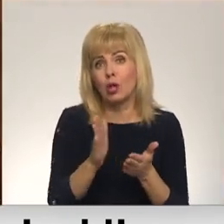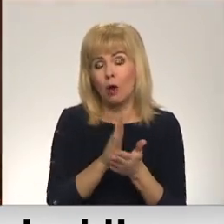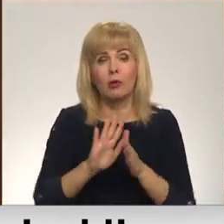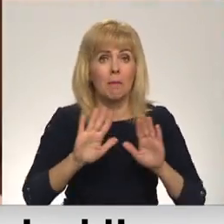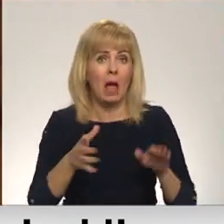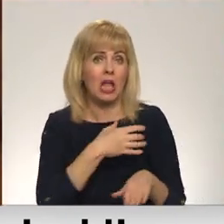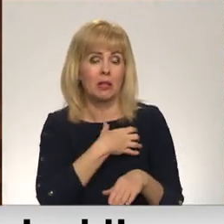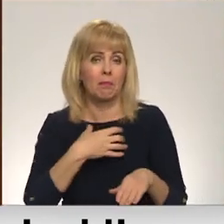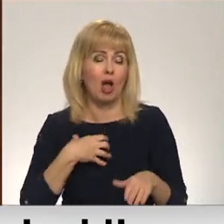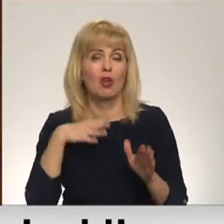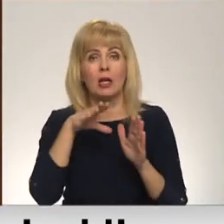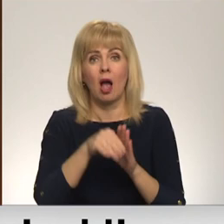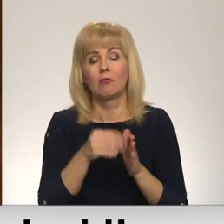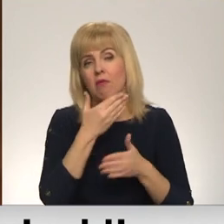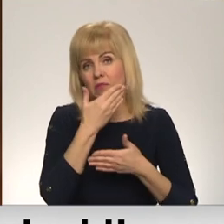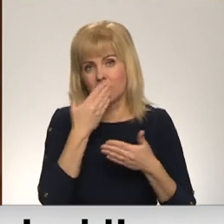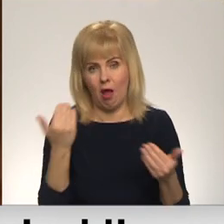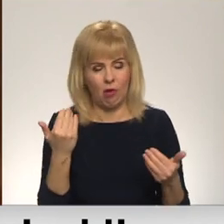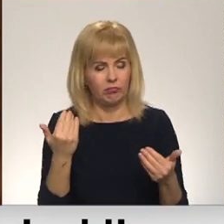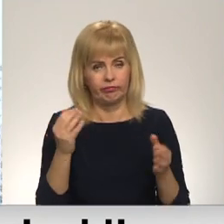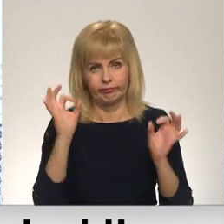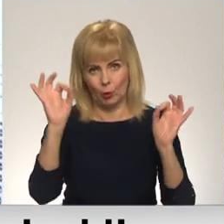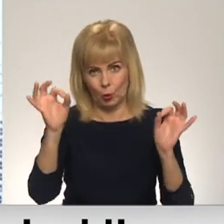pašvaldības iesaiste tā arī nav sagaidījuša.